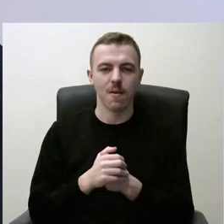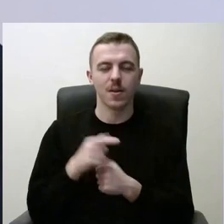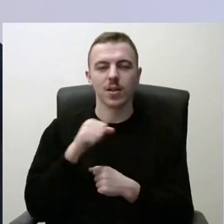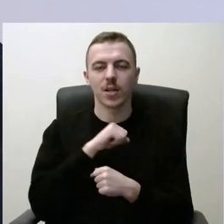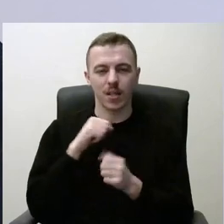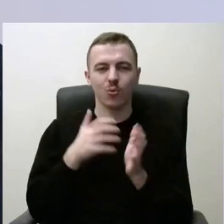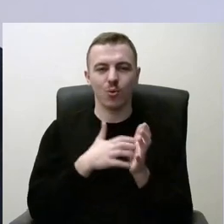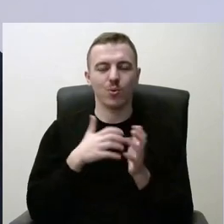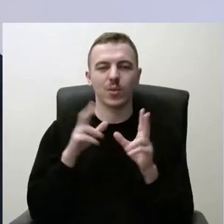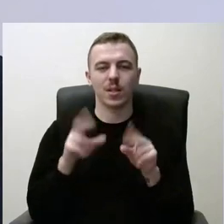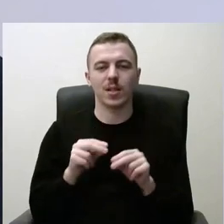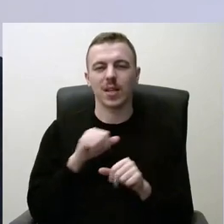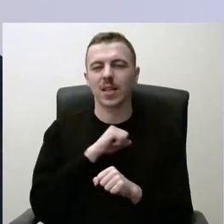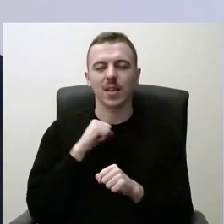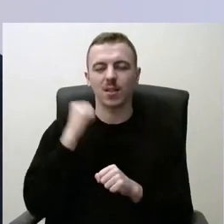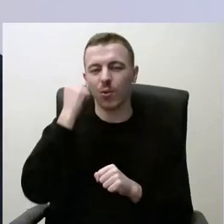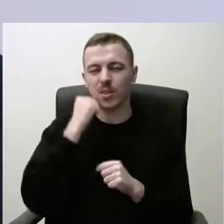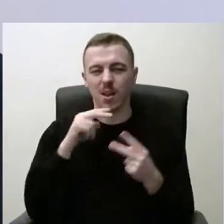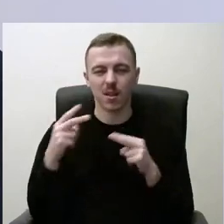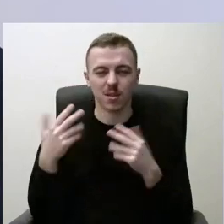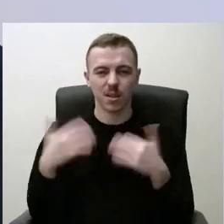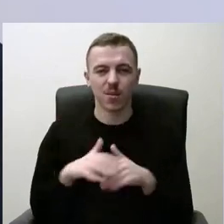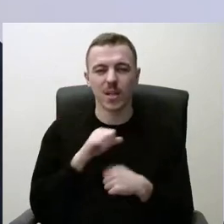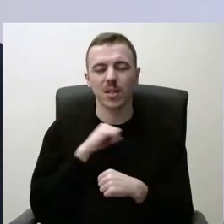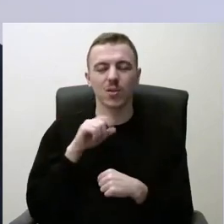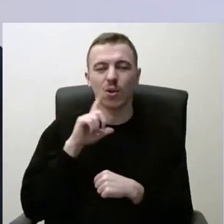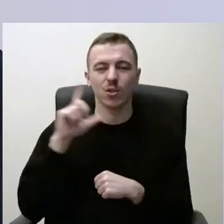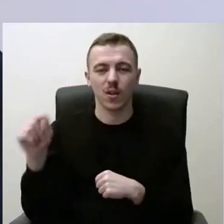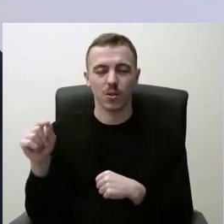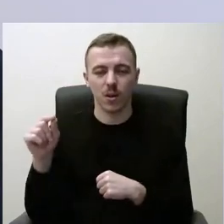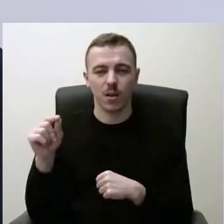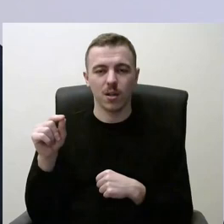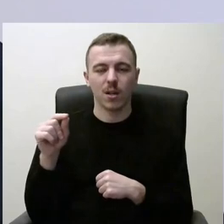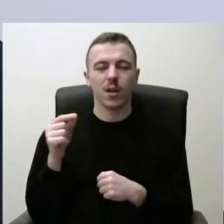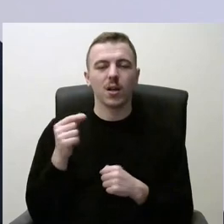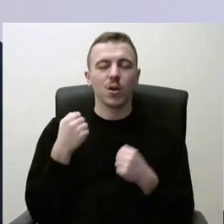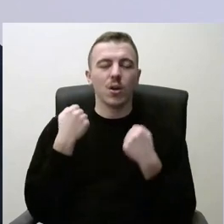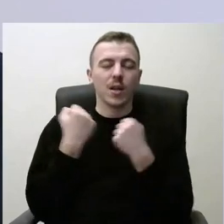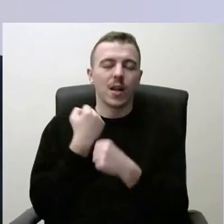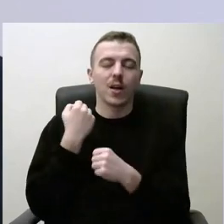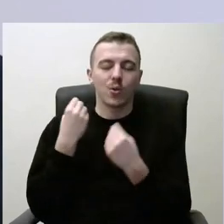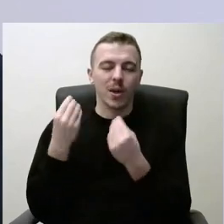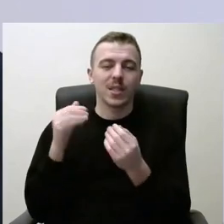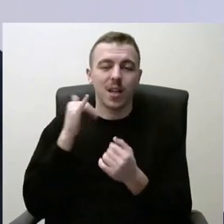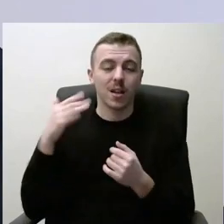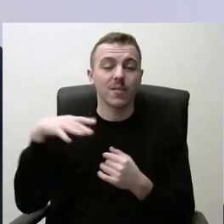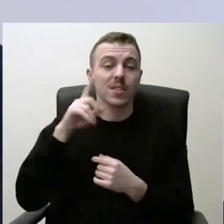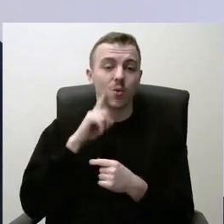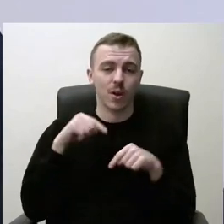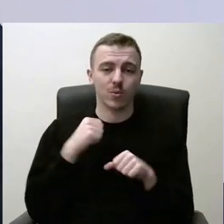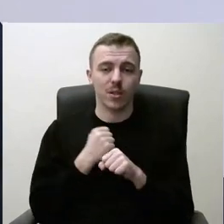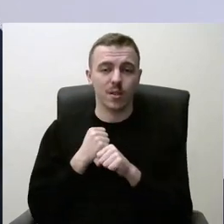trūksta, gyditojai sensta, gyditojai išvažiuoja sudaryti tokias sąlygas, kad čia norėtų dirbti. Ir kad kiekvienam